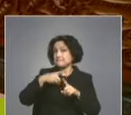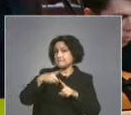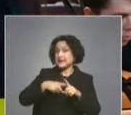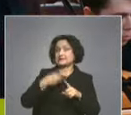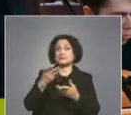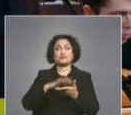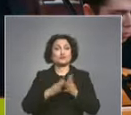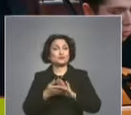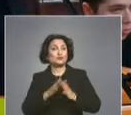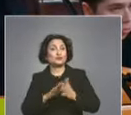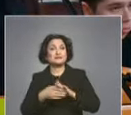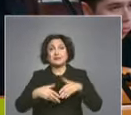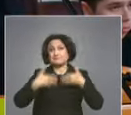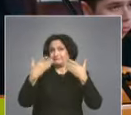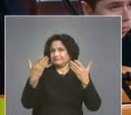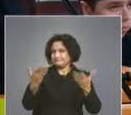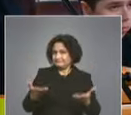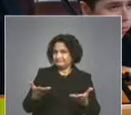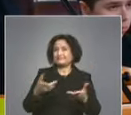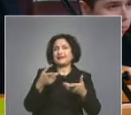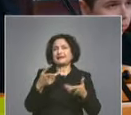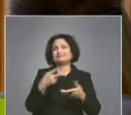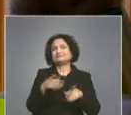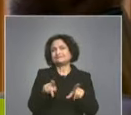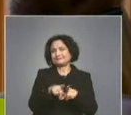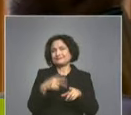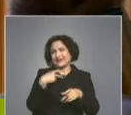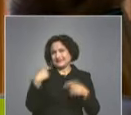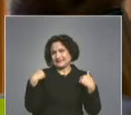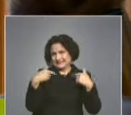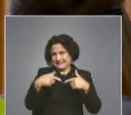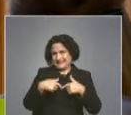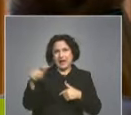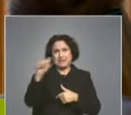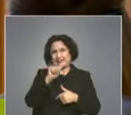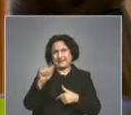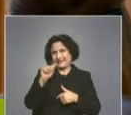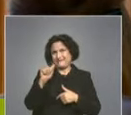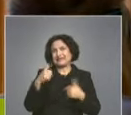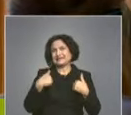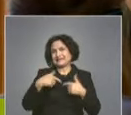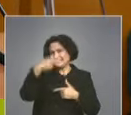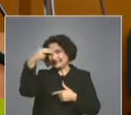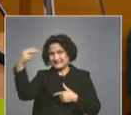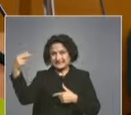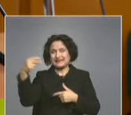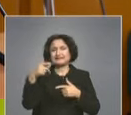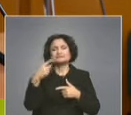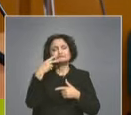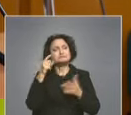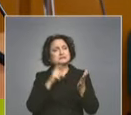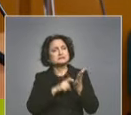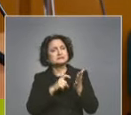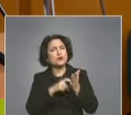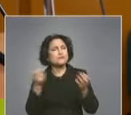готвили за възстановката и под ръководството на магистрати от апелативен съд Пловдив са разучавали законовите възможности, съдебните